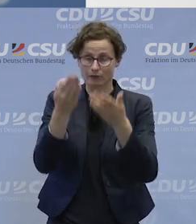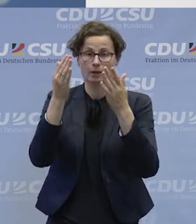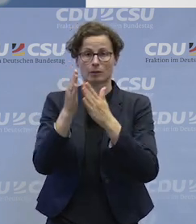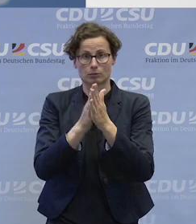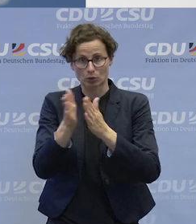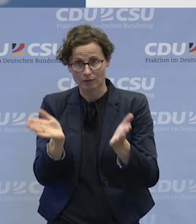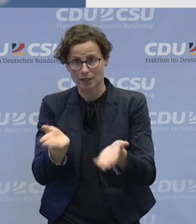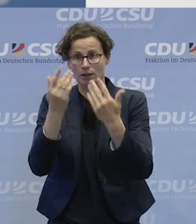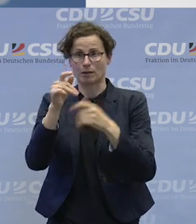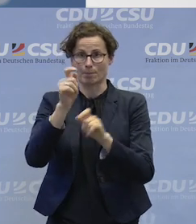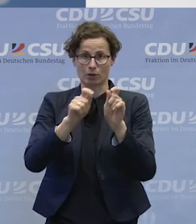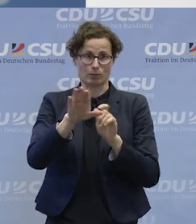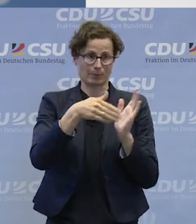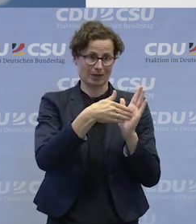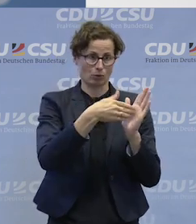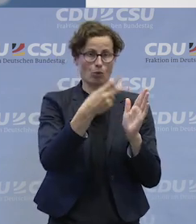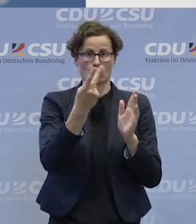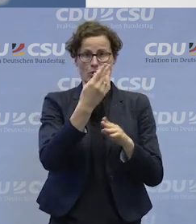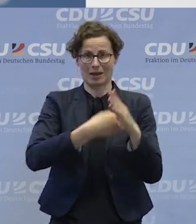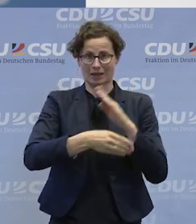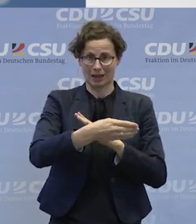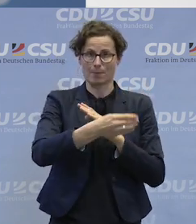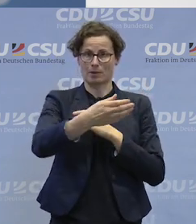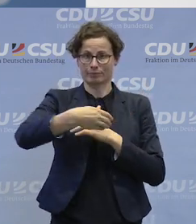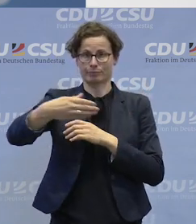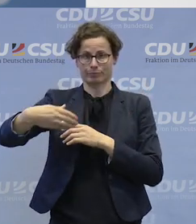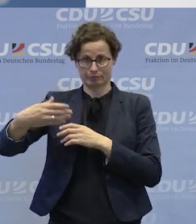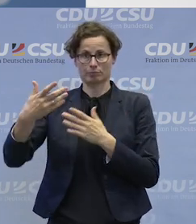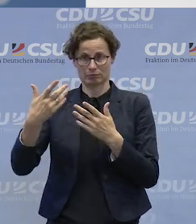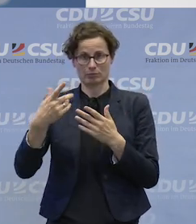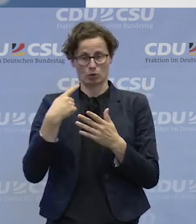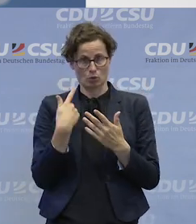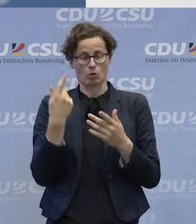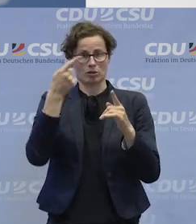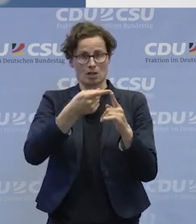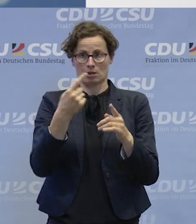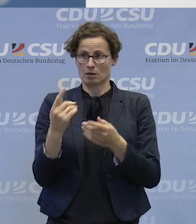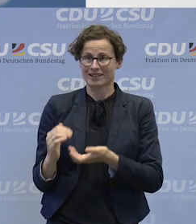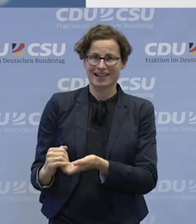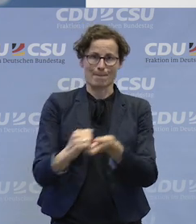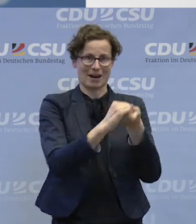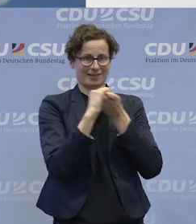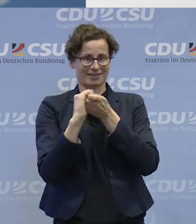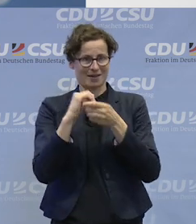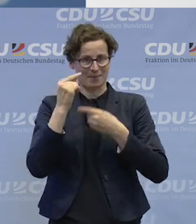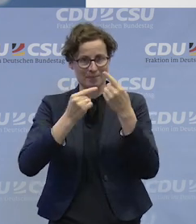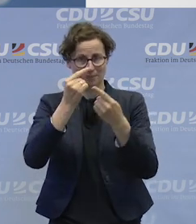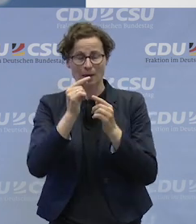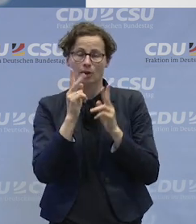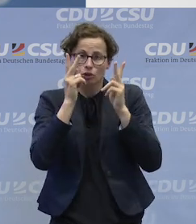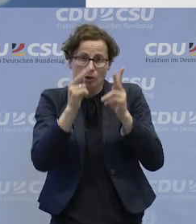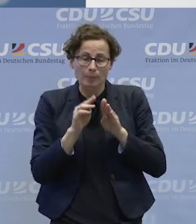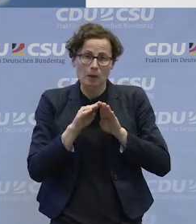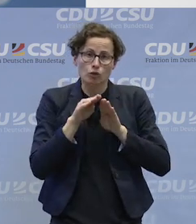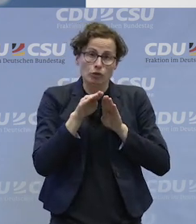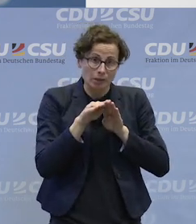zu gewinnen für unser gemeinsames Vorhaben. Das sind immer kleine Schritte, das ist in der Tat richtig,